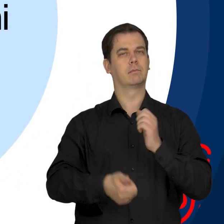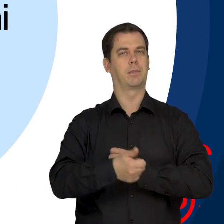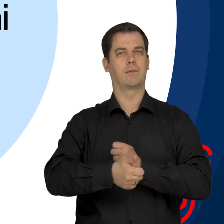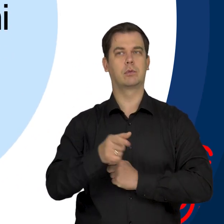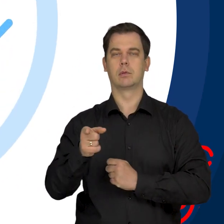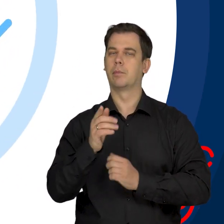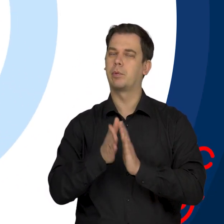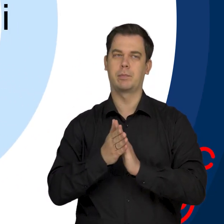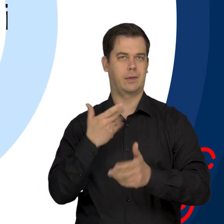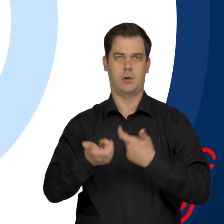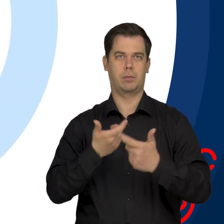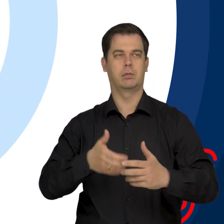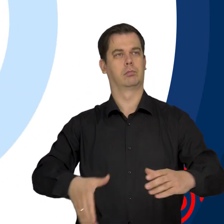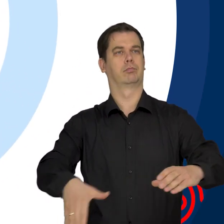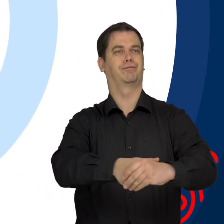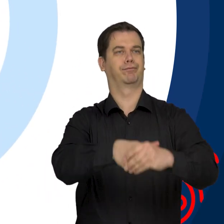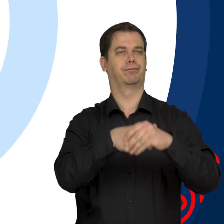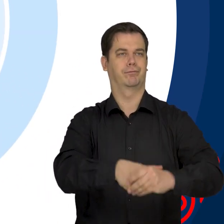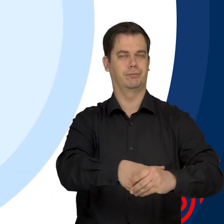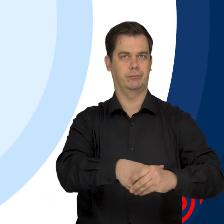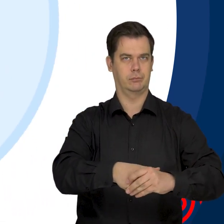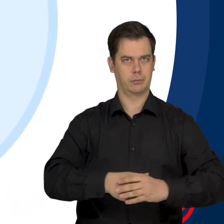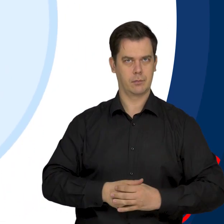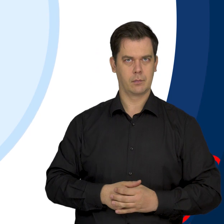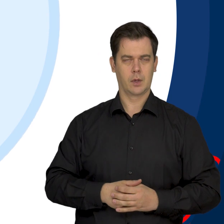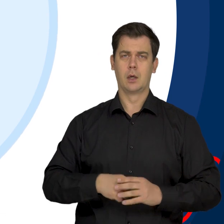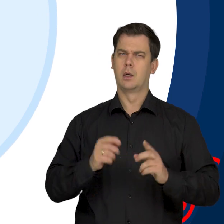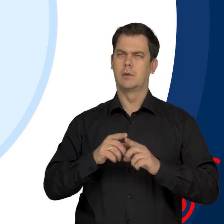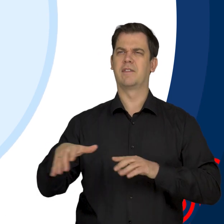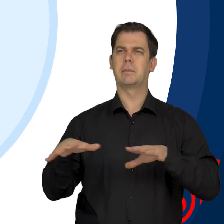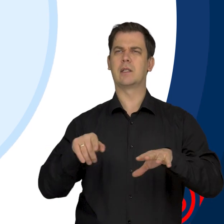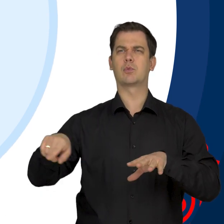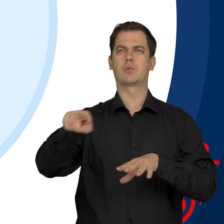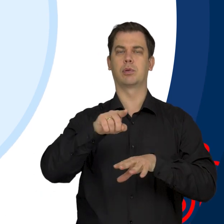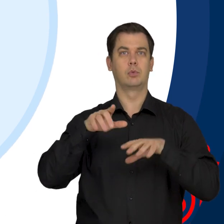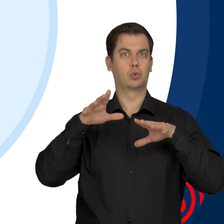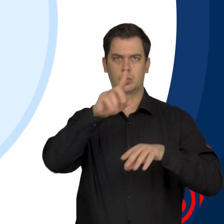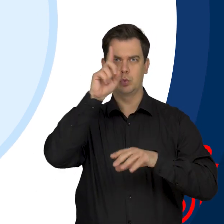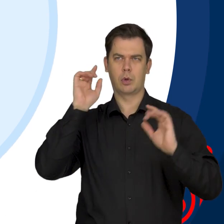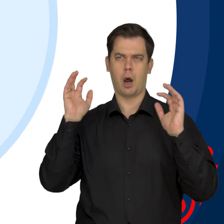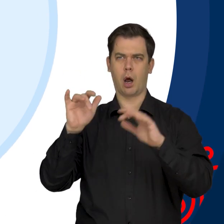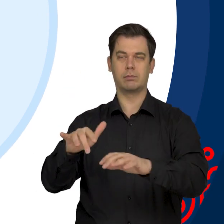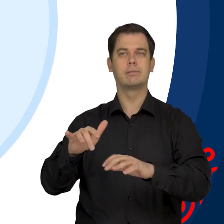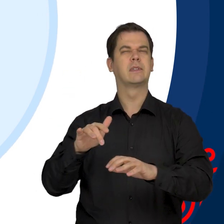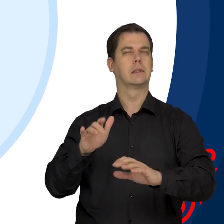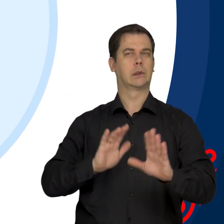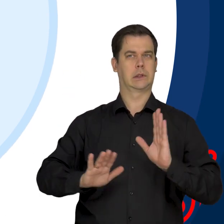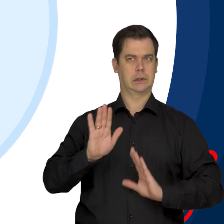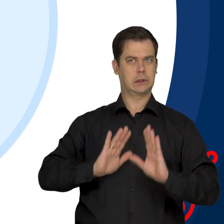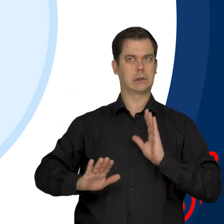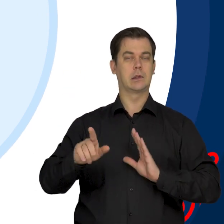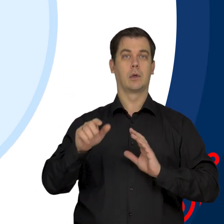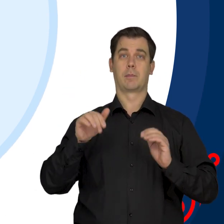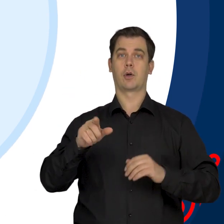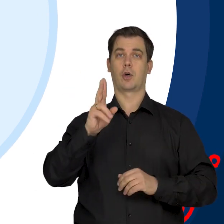samego powodu nie podawaj dłoni na powitanie. Unikaj miejsc, w których przebywa wiele osób, ponieważ wirusy